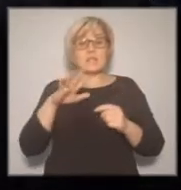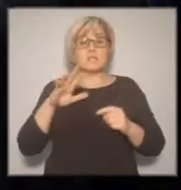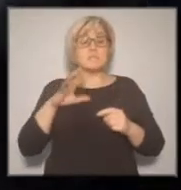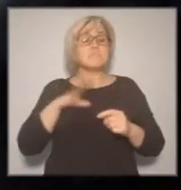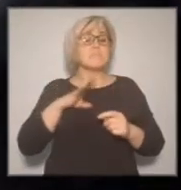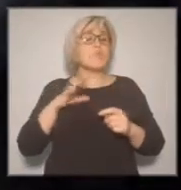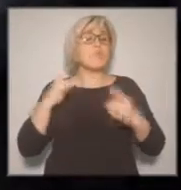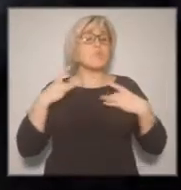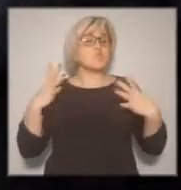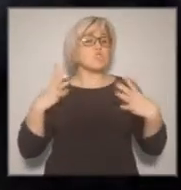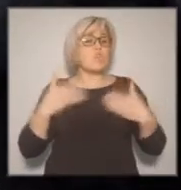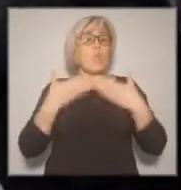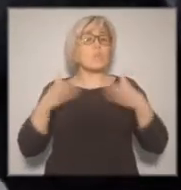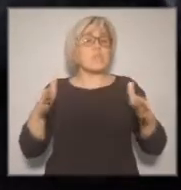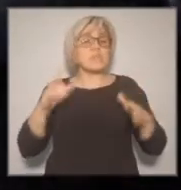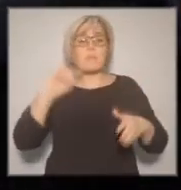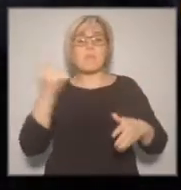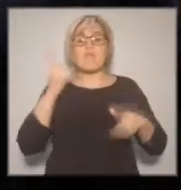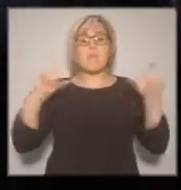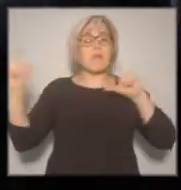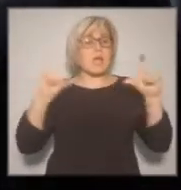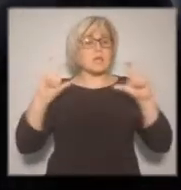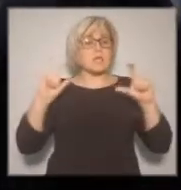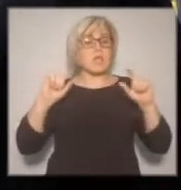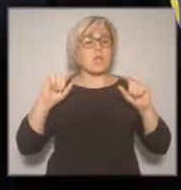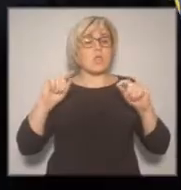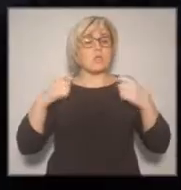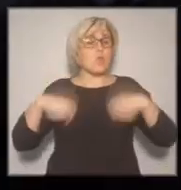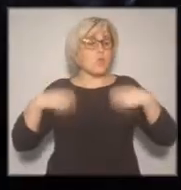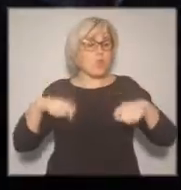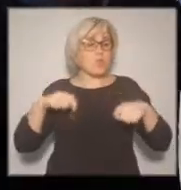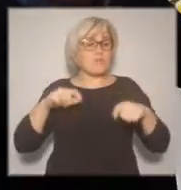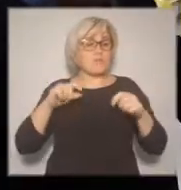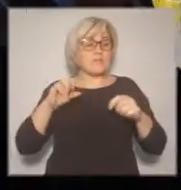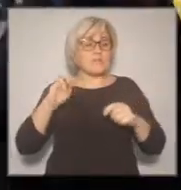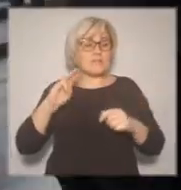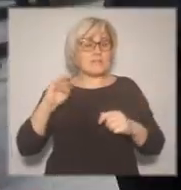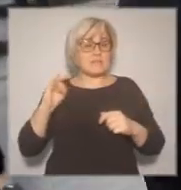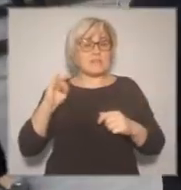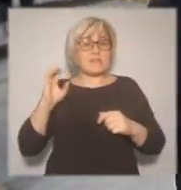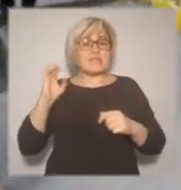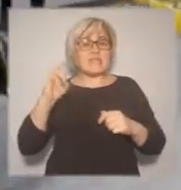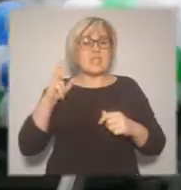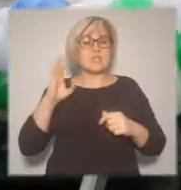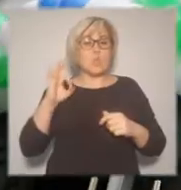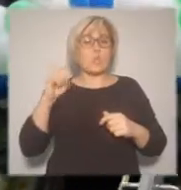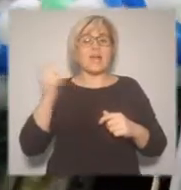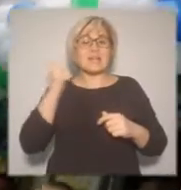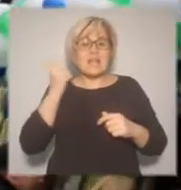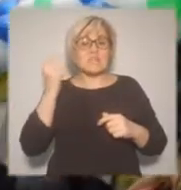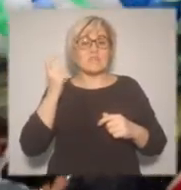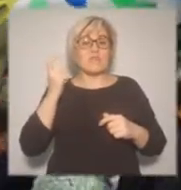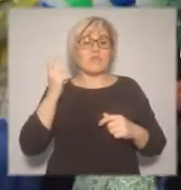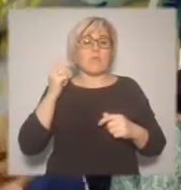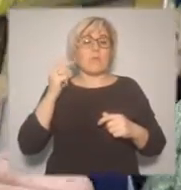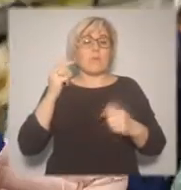Рыба, Магазина торговой сети сельскохозяйственного потребительско-сбытового кооператива «Ермак Агро». Уникальный